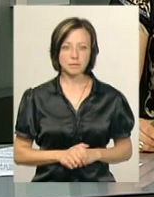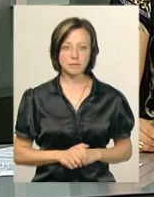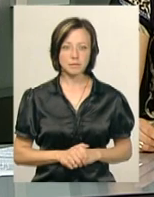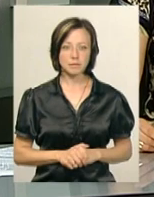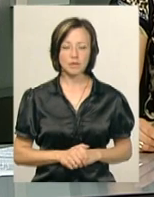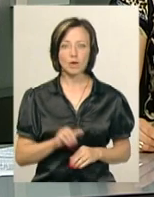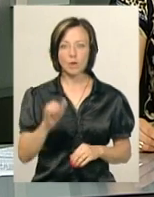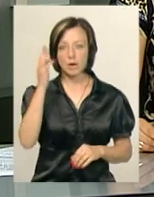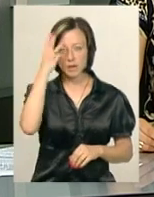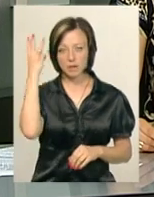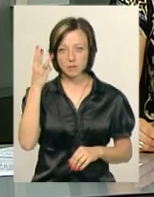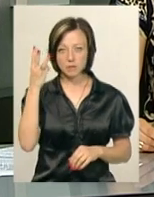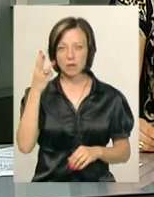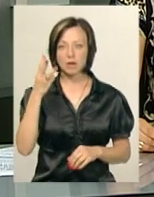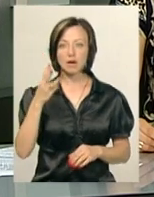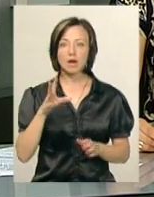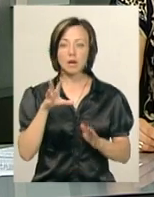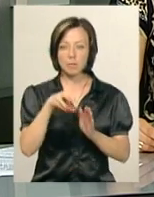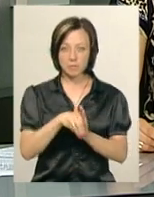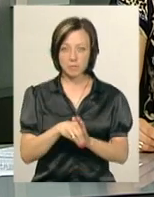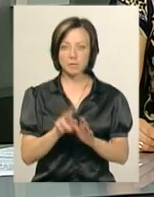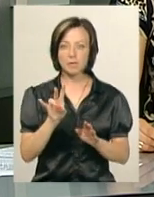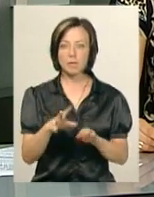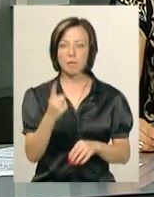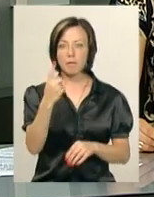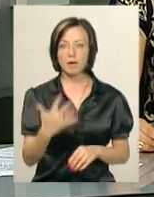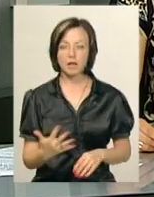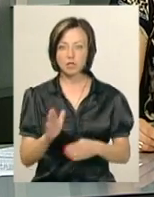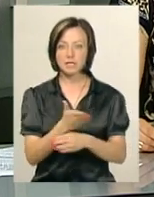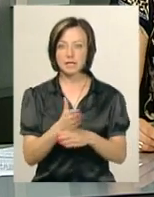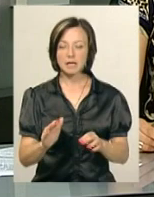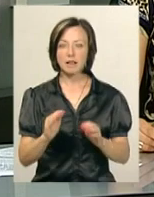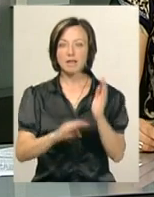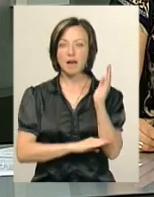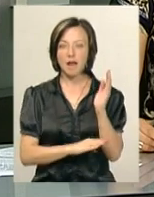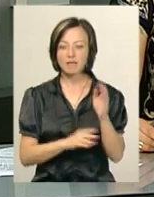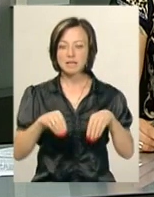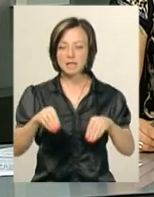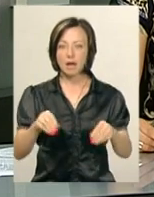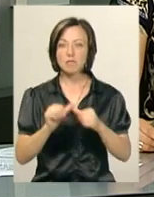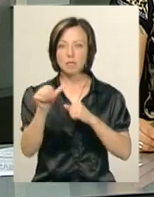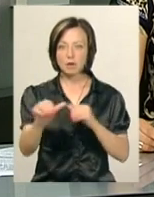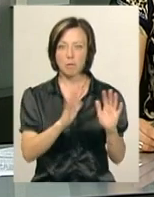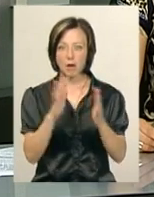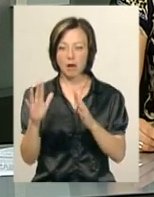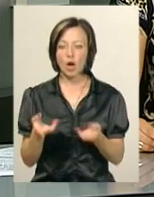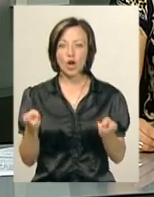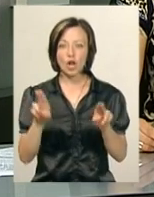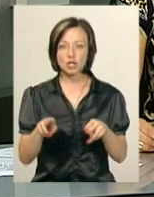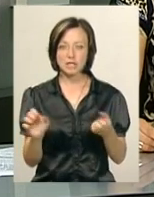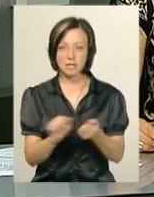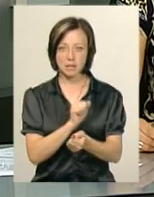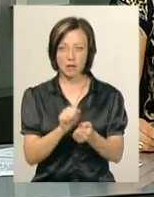У Хмельницькому приживається п'ята частина дерев, які садять поза межами парків і скверів. Решта засихають. Про це